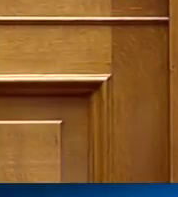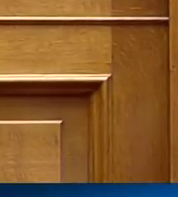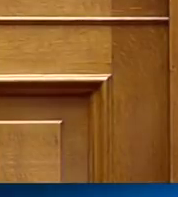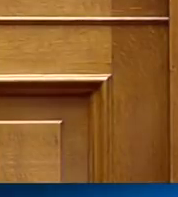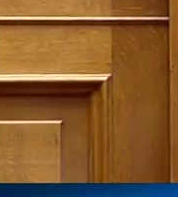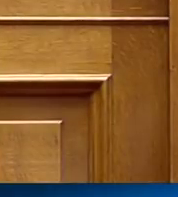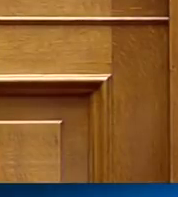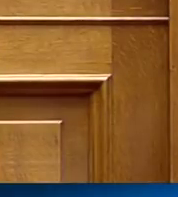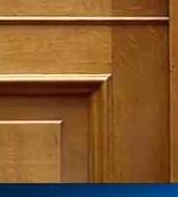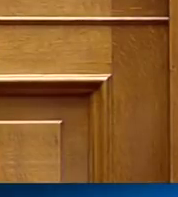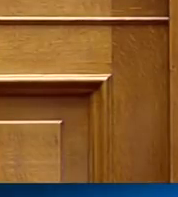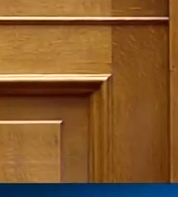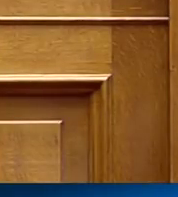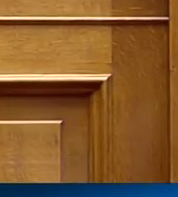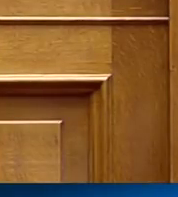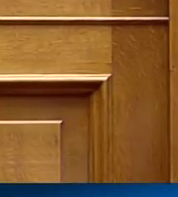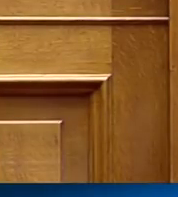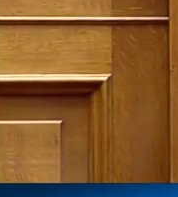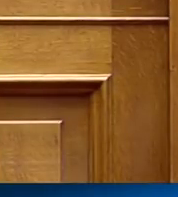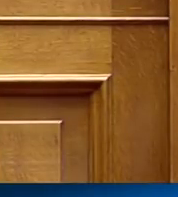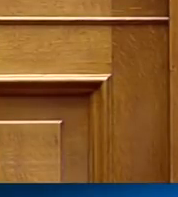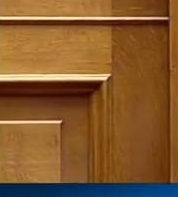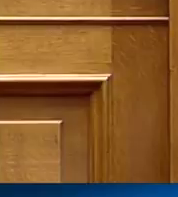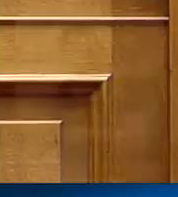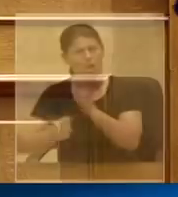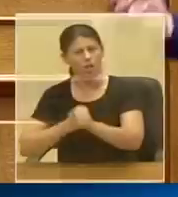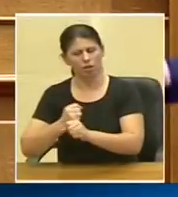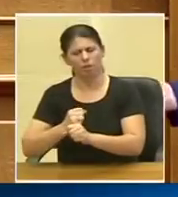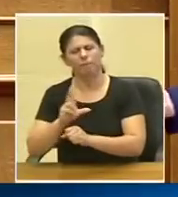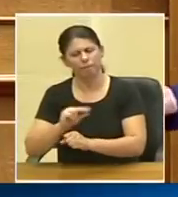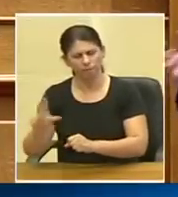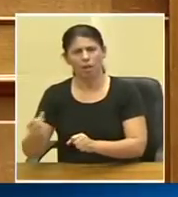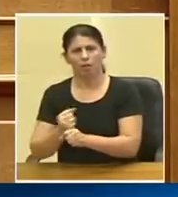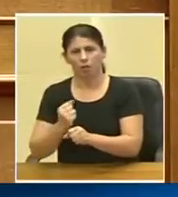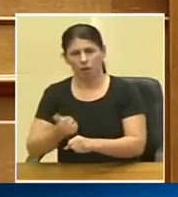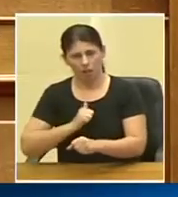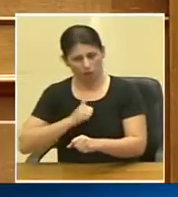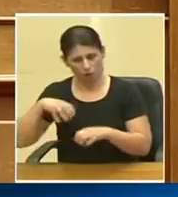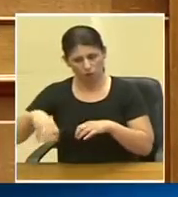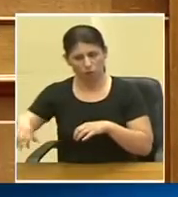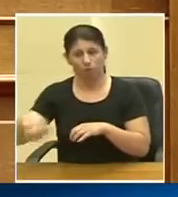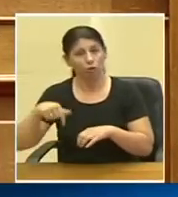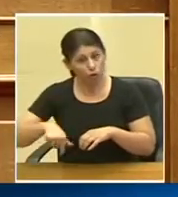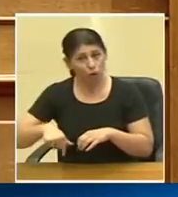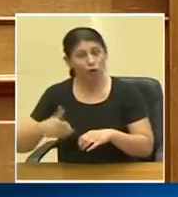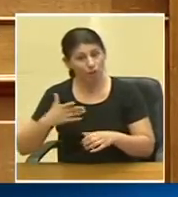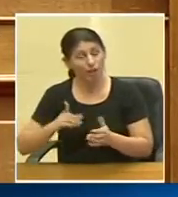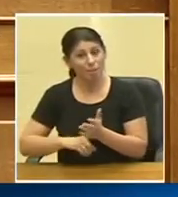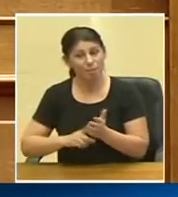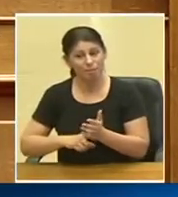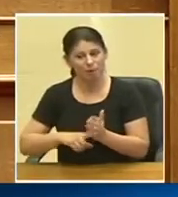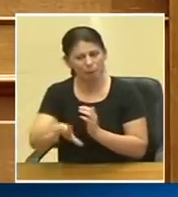τα οποία και τα προηγούμενα χρόνια κάνουν αντίστοιχες δουλειές στον ιδιωτικό τομέα ότι να πρέπει να βάλουμε χέρι και πόδι και εκεί